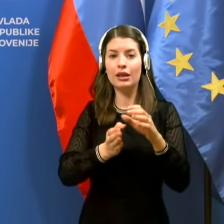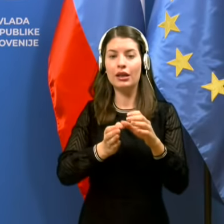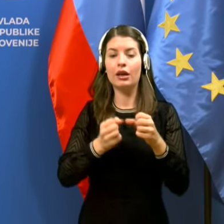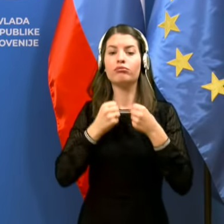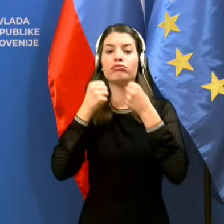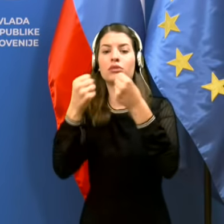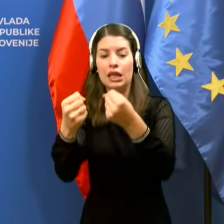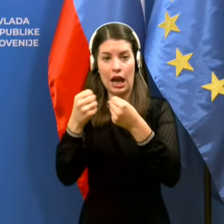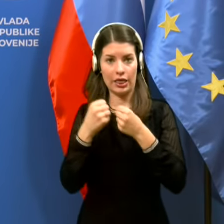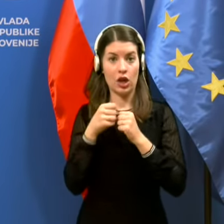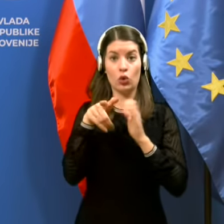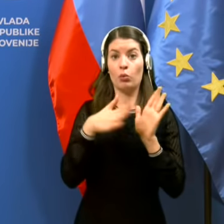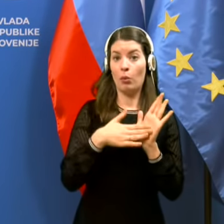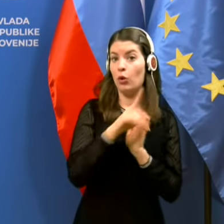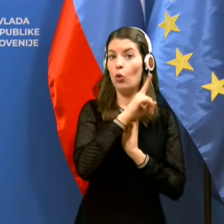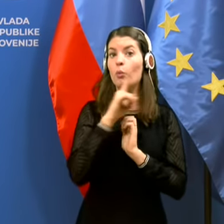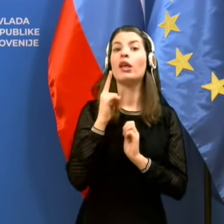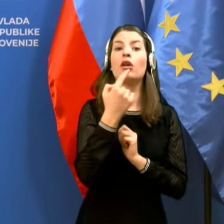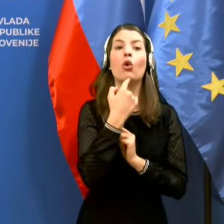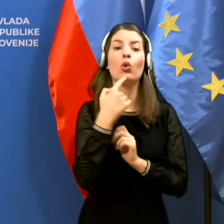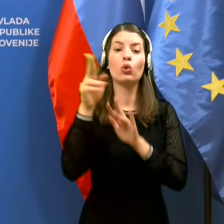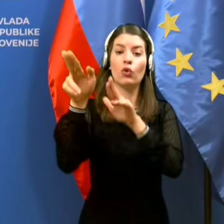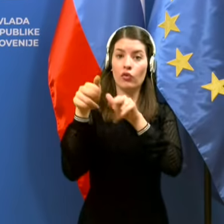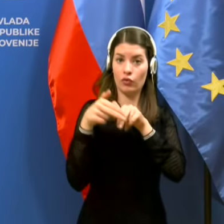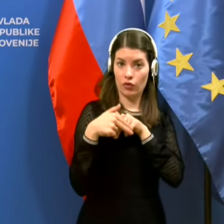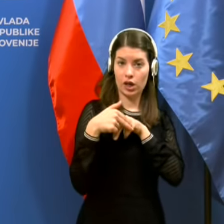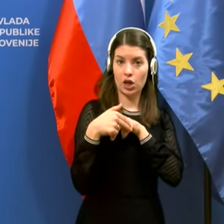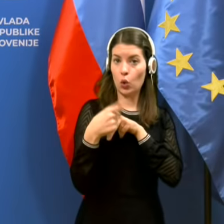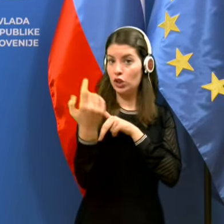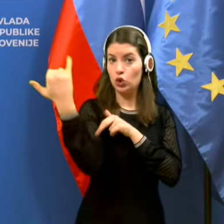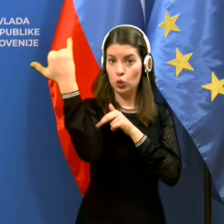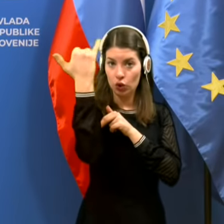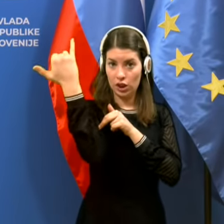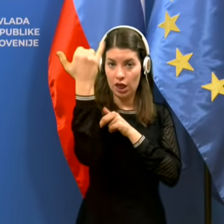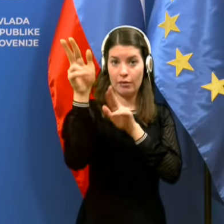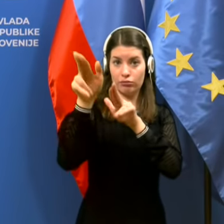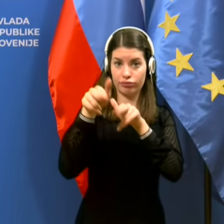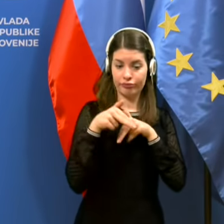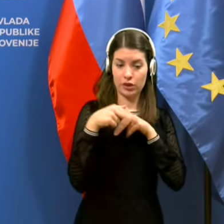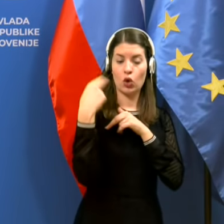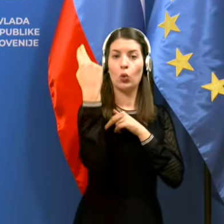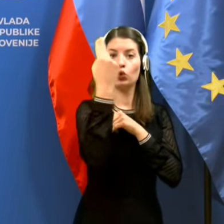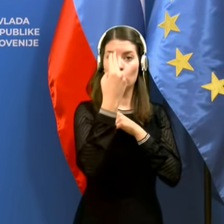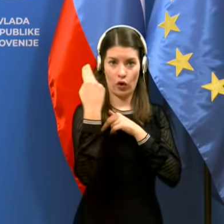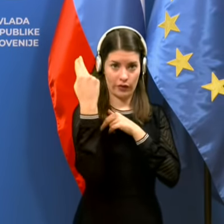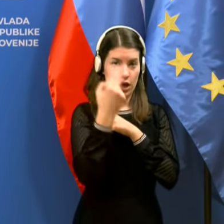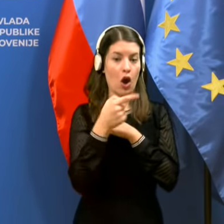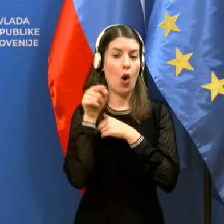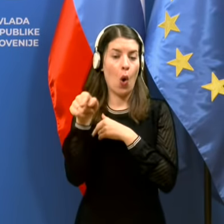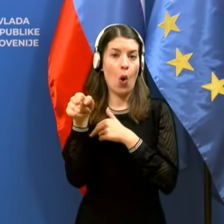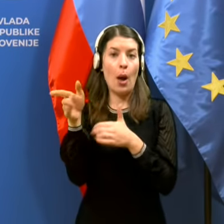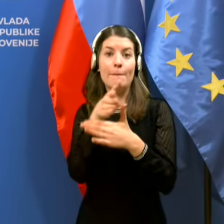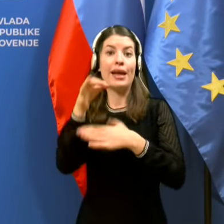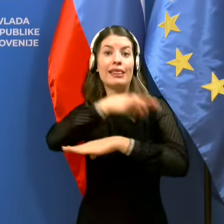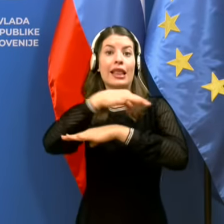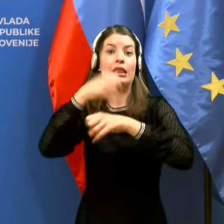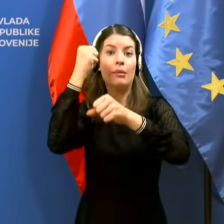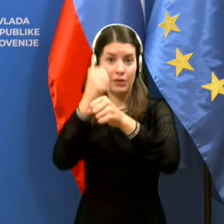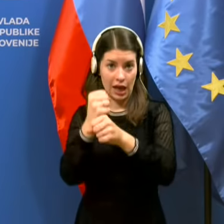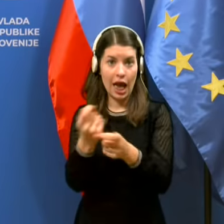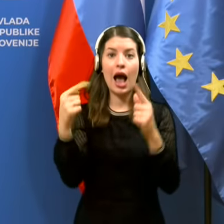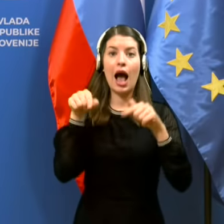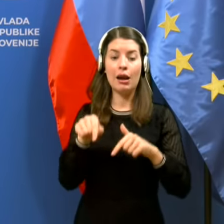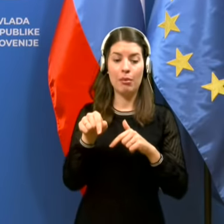petek, ko bo prišel kakšen dnevni delovni imigrant, bodi si iz Tujine v Slovenijo, kjer je opravila delo, ali iz